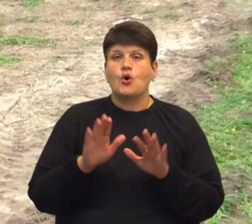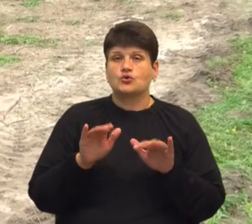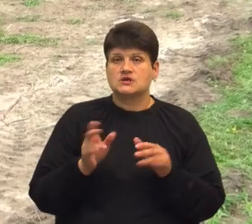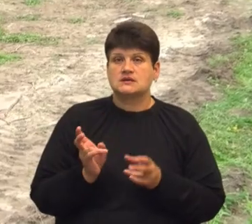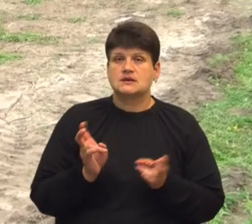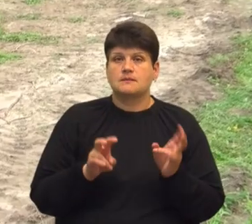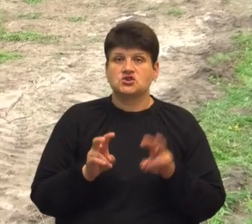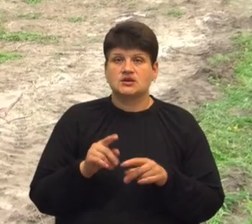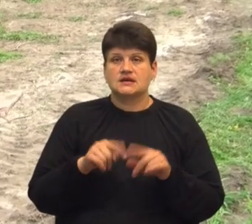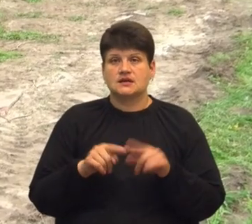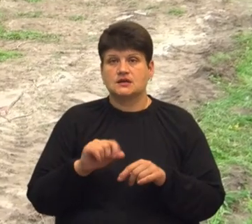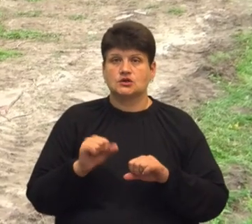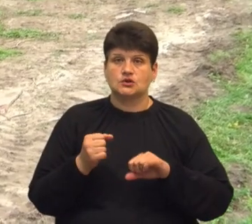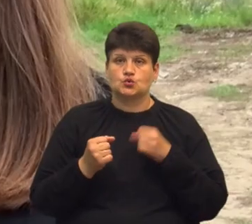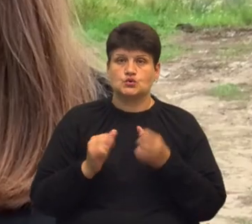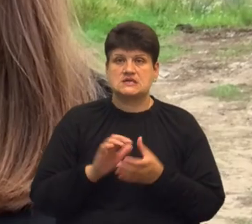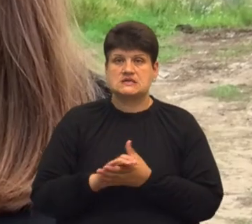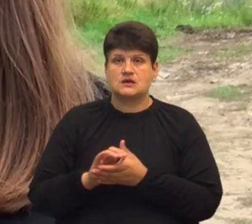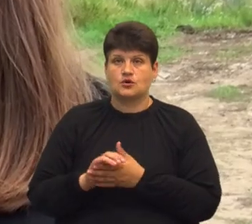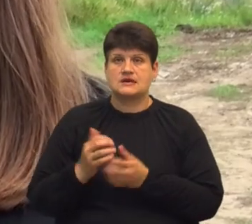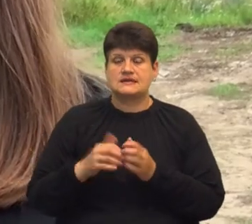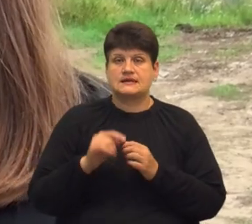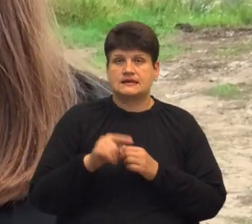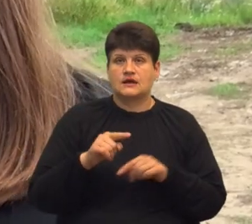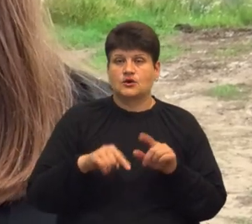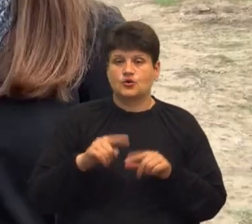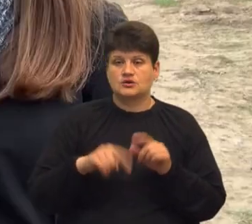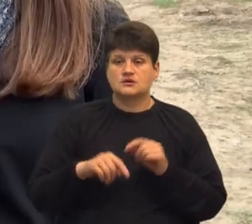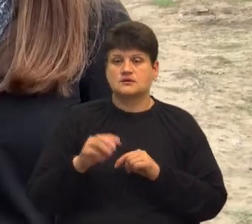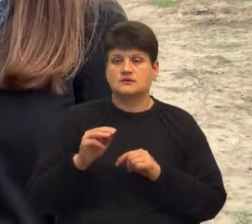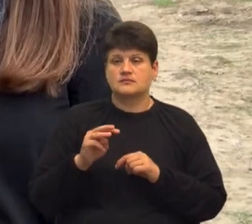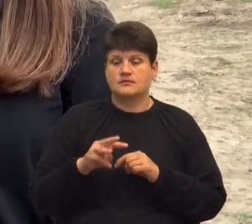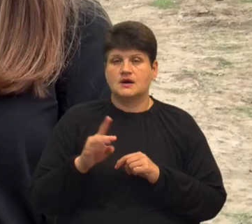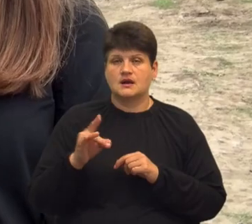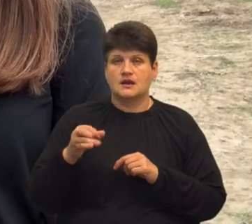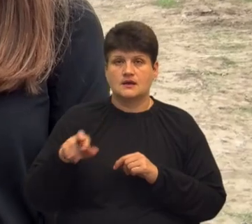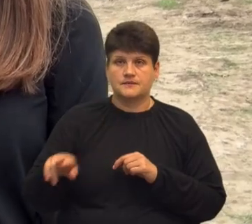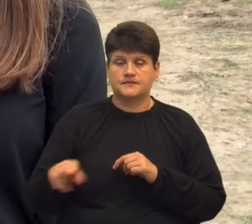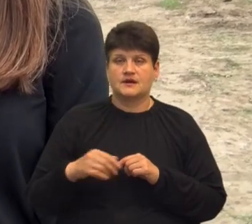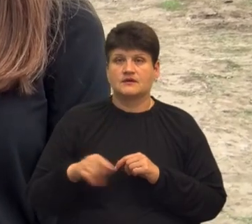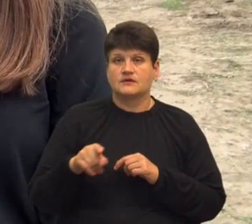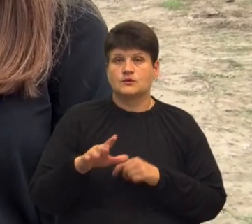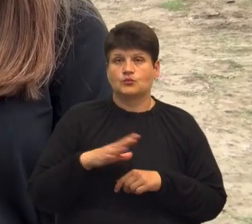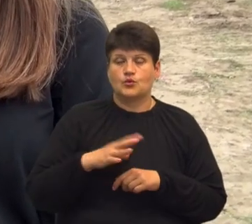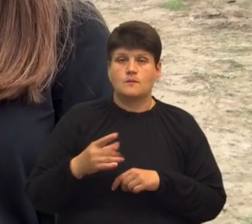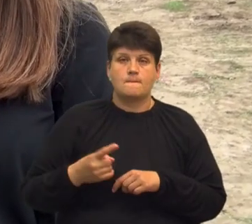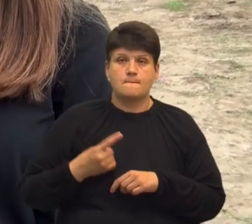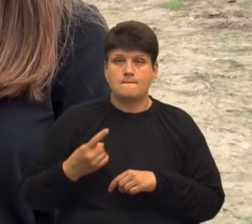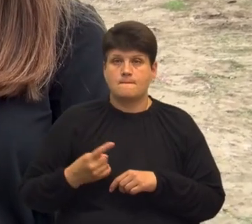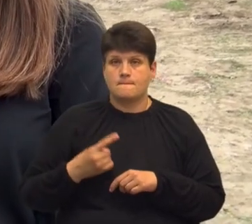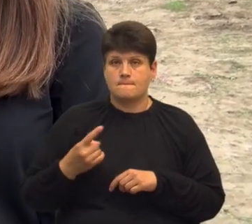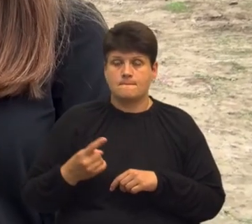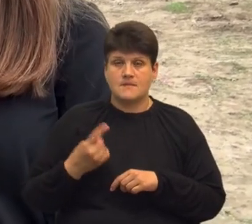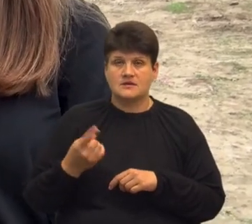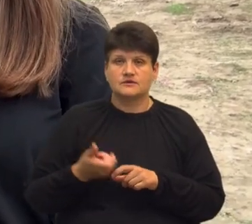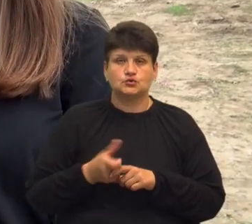прийшли рідні, друзі та знайомі. Серед них родичка бійця Марія Шнорик. Він був майстром будь-якої справи. Він